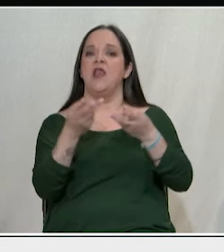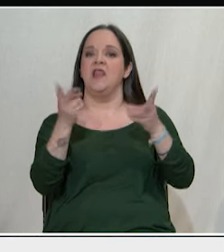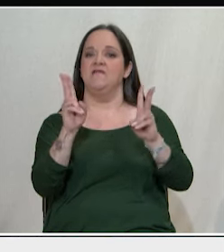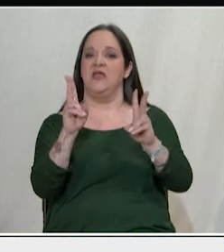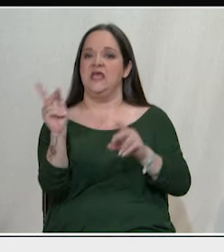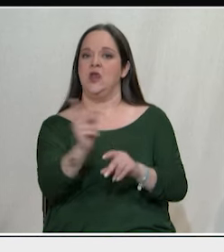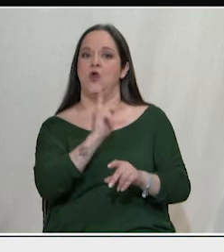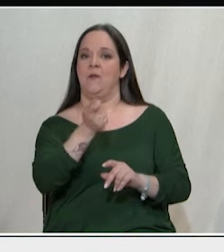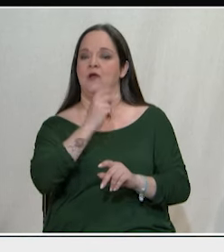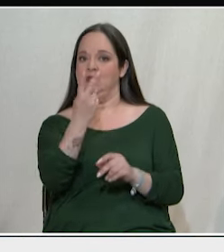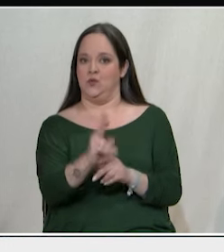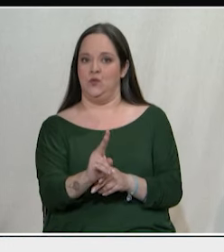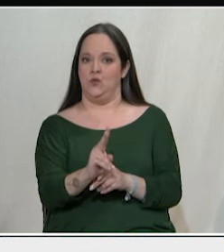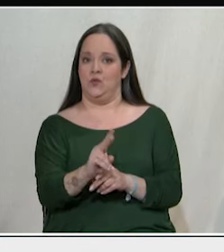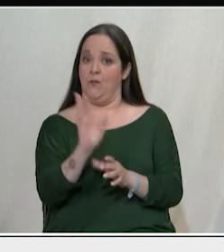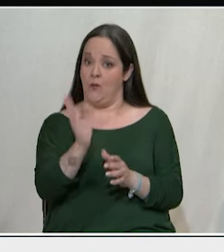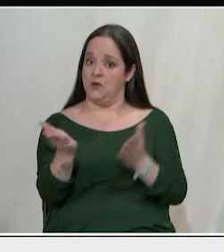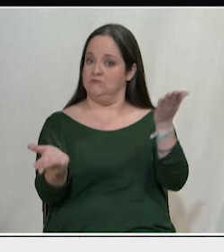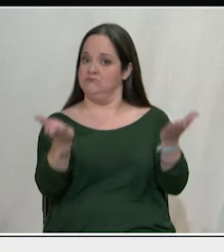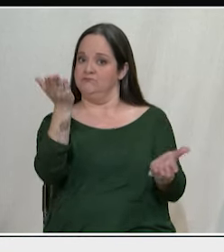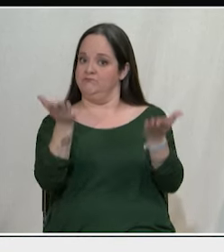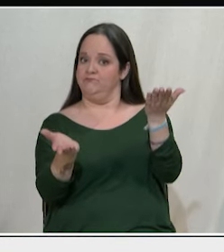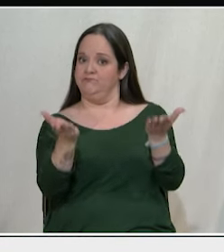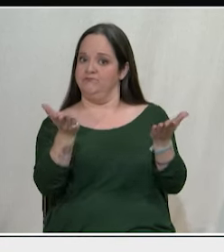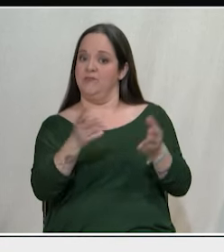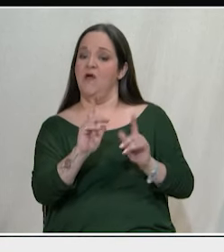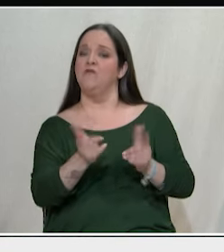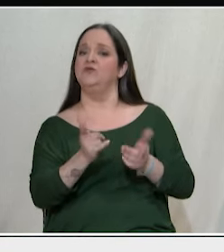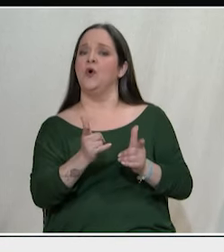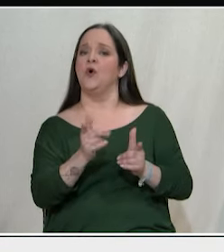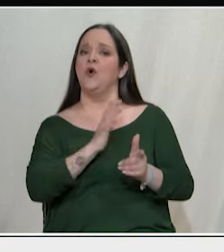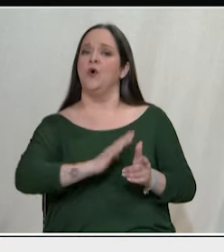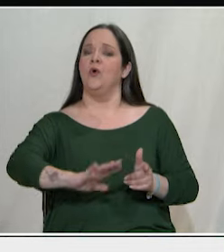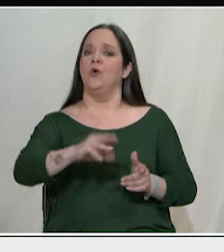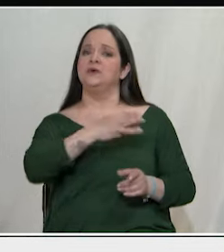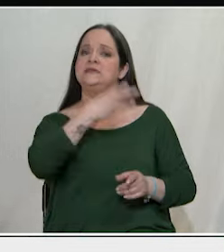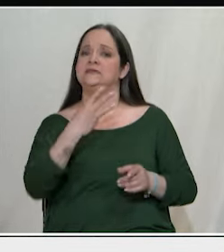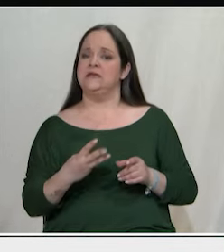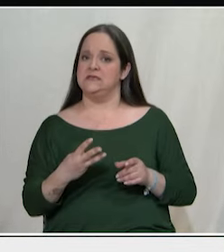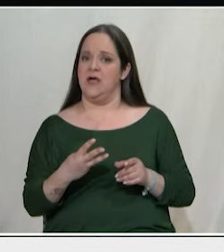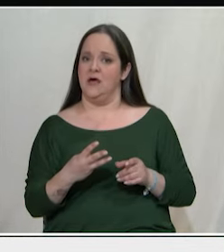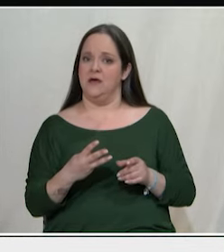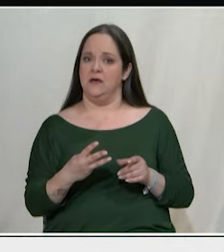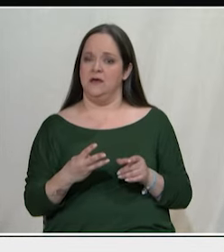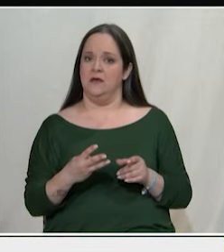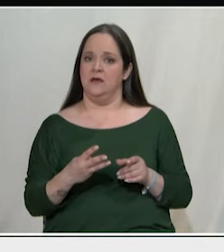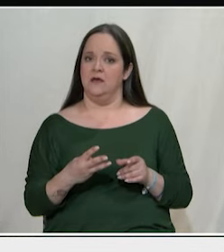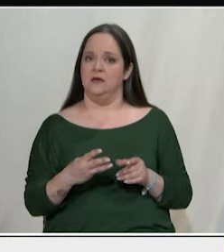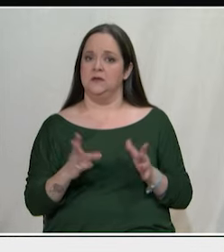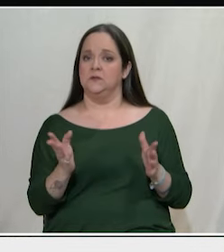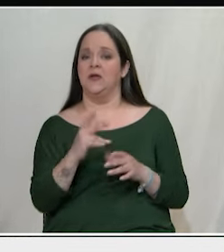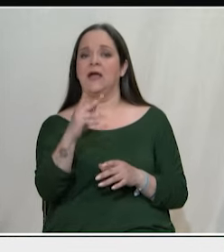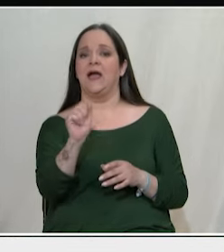αποτελέσει αντίβαρο στον εργατικό κόσμο στον φτωχό λαϊκό κόσμο ο ΣΥΡΙΖΑ ενός κυρίου